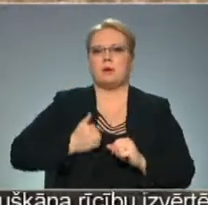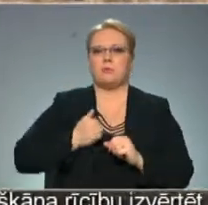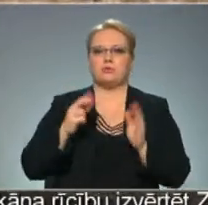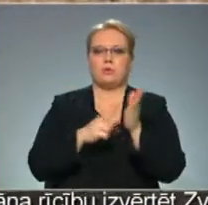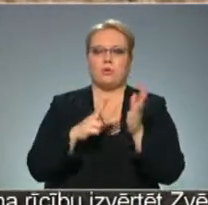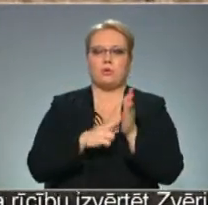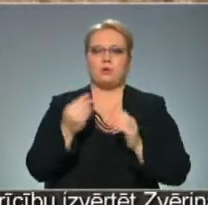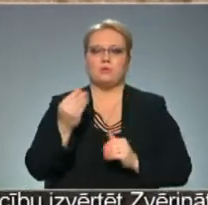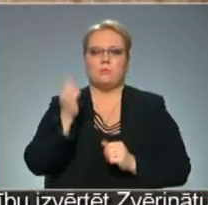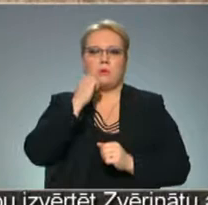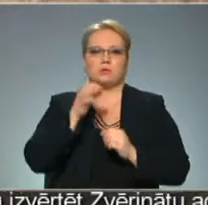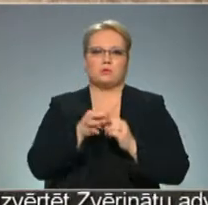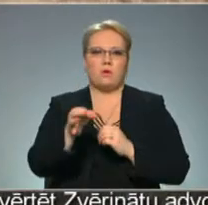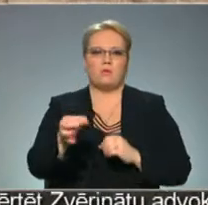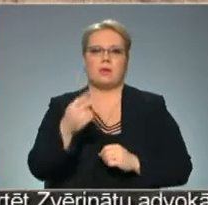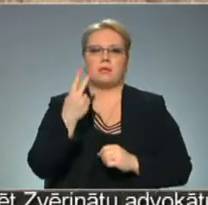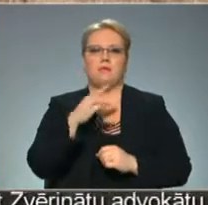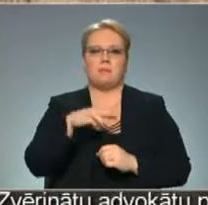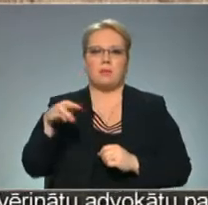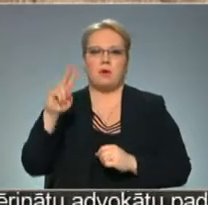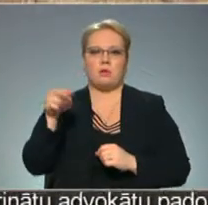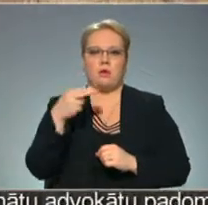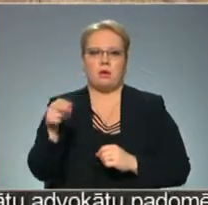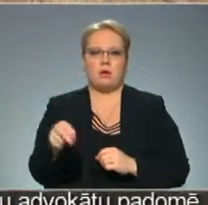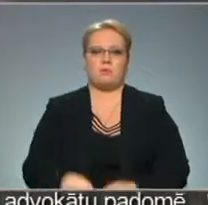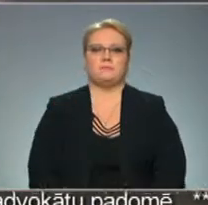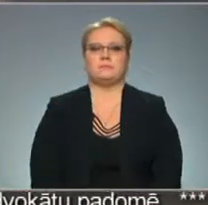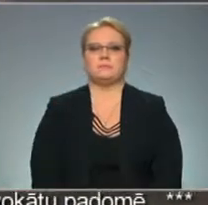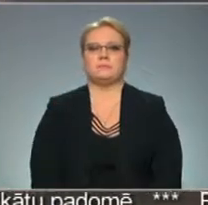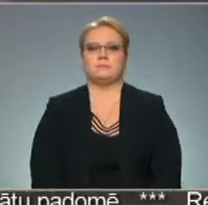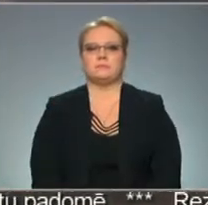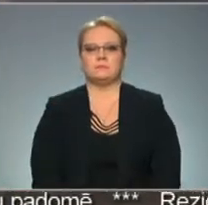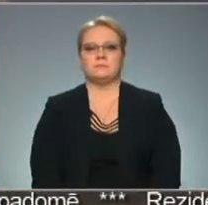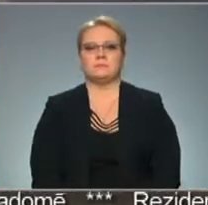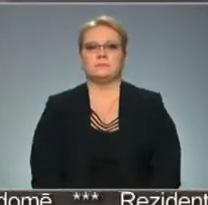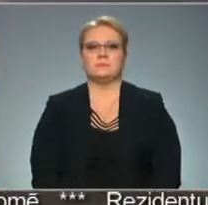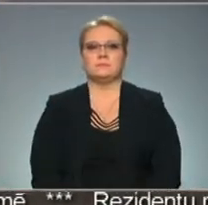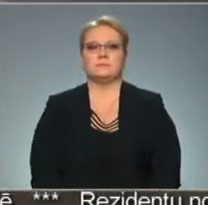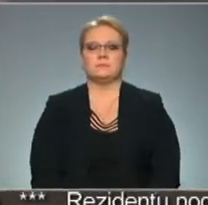nodokļa summa Bauskas novadā ir gandrīz 2 miljoni eiro. Sandra Leitāni, Andrs Pāns, TV Spektrs